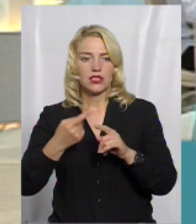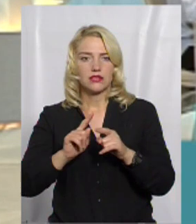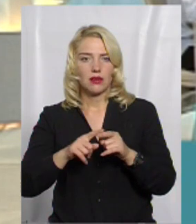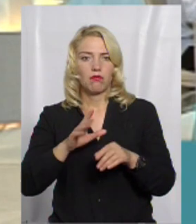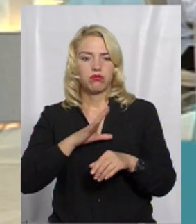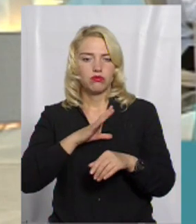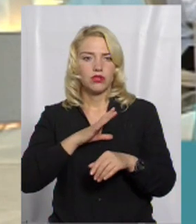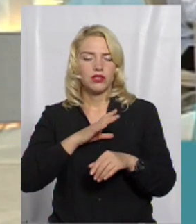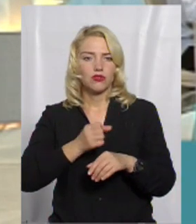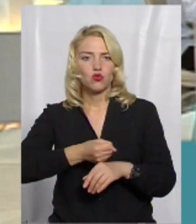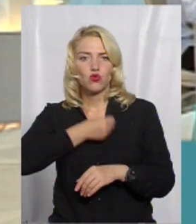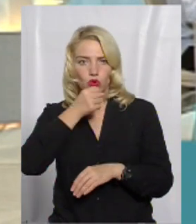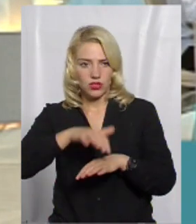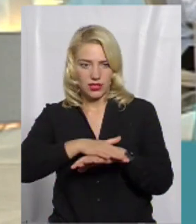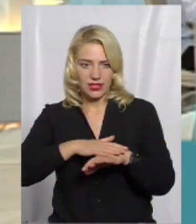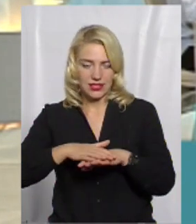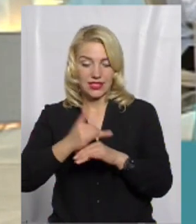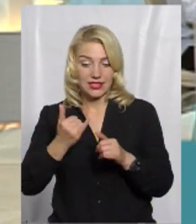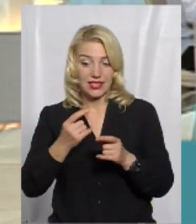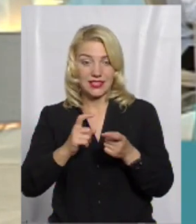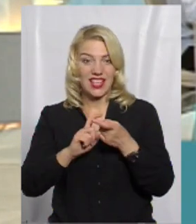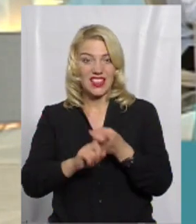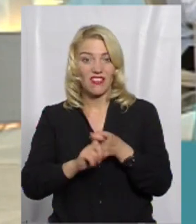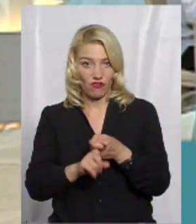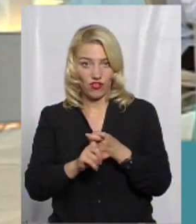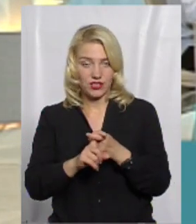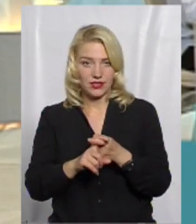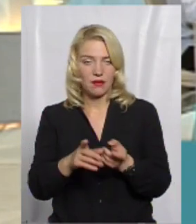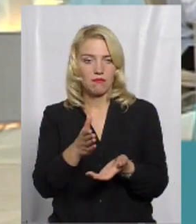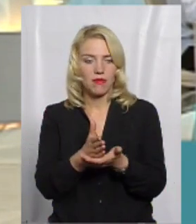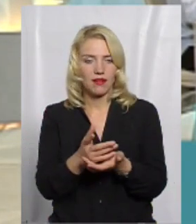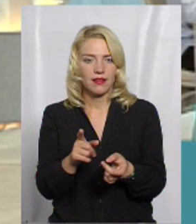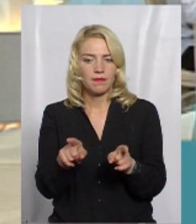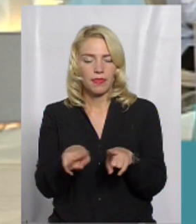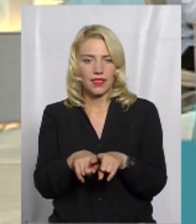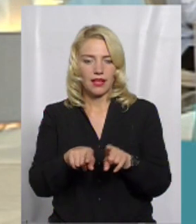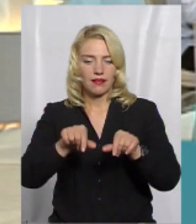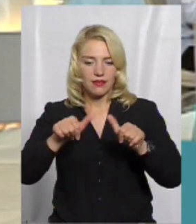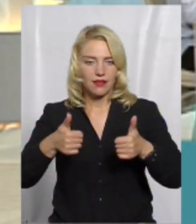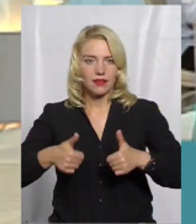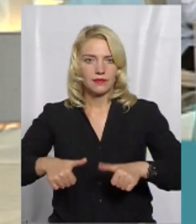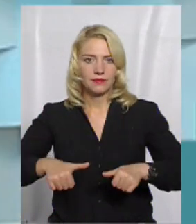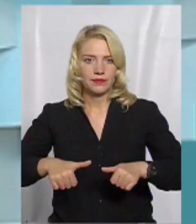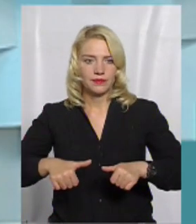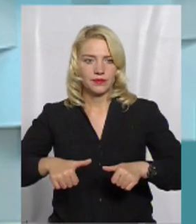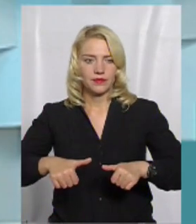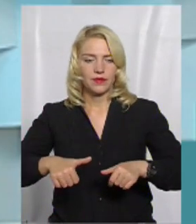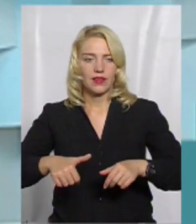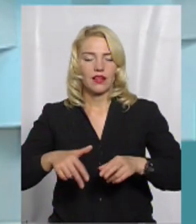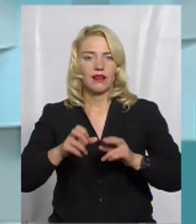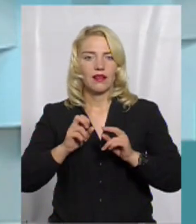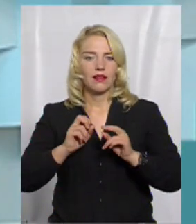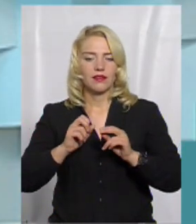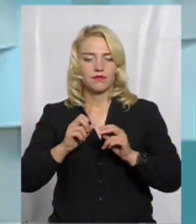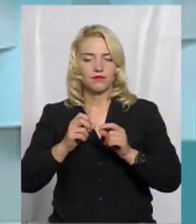населення. Доросле. І зараз, взагалі, інфекція має такий трохи, не такий перебіг,